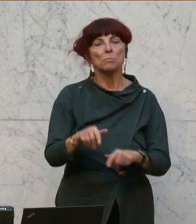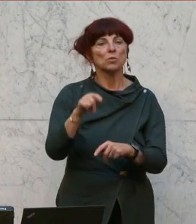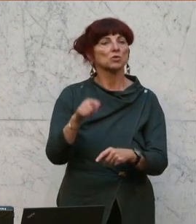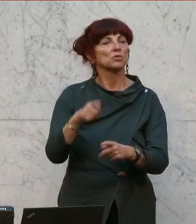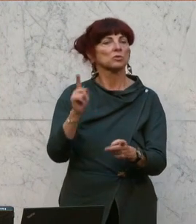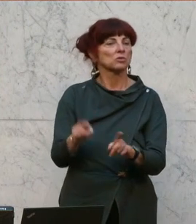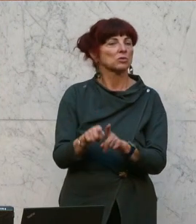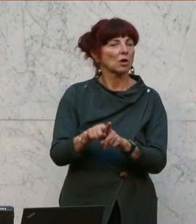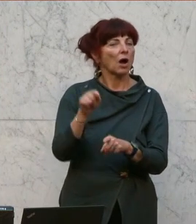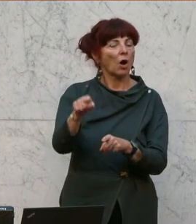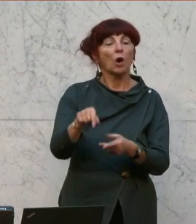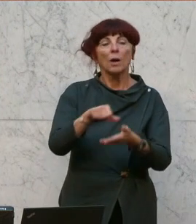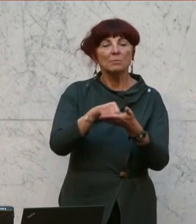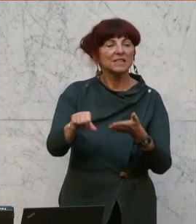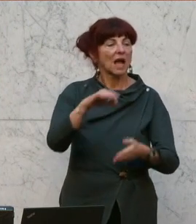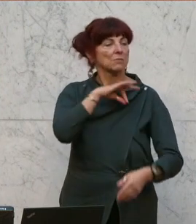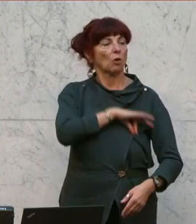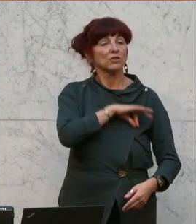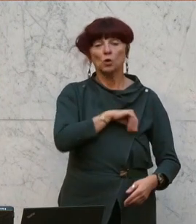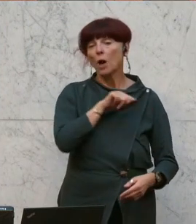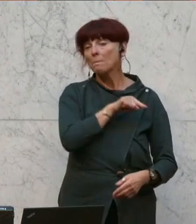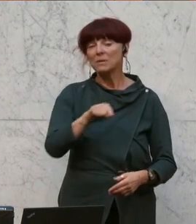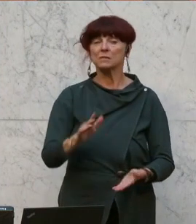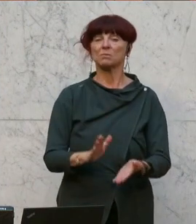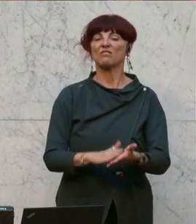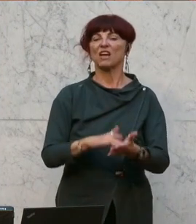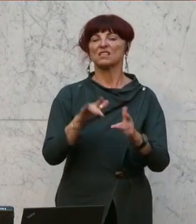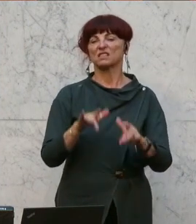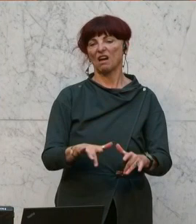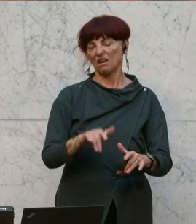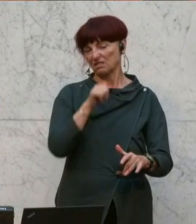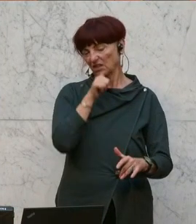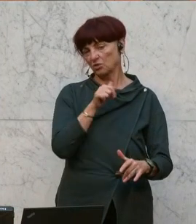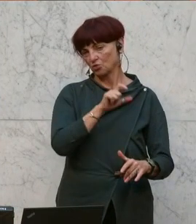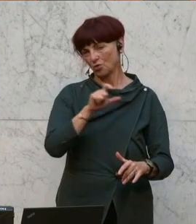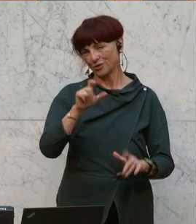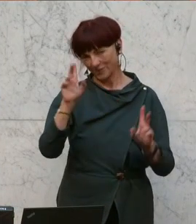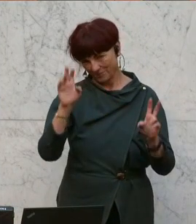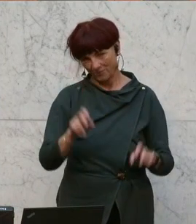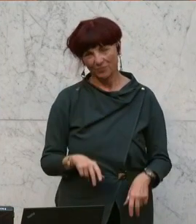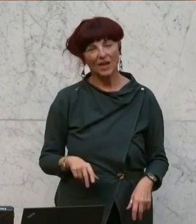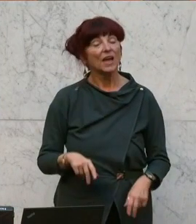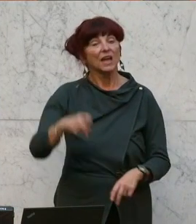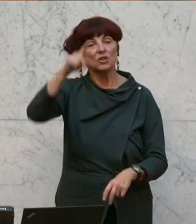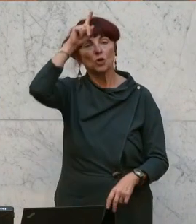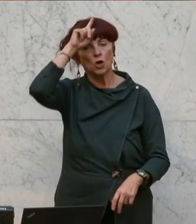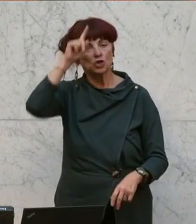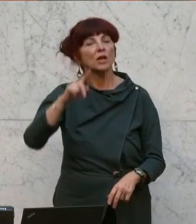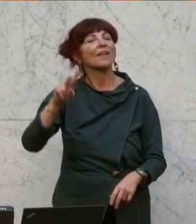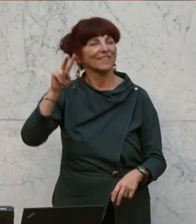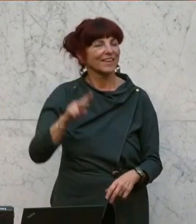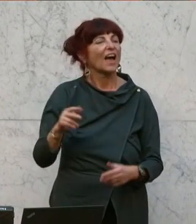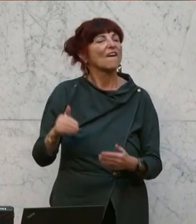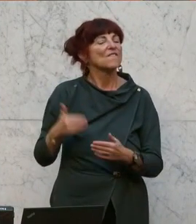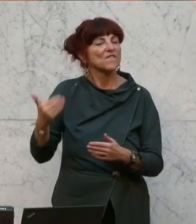er seine Unschuld bewiesen ist. In Deutschland muss der Vermieter beweisen, dass der Mieter den Auftrag gegeben hat.